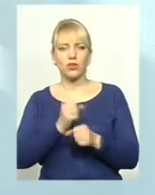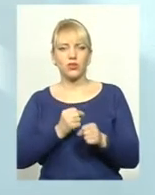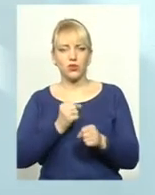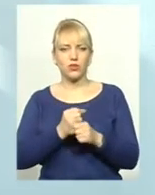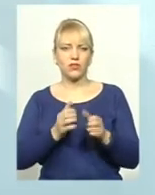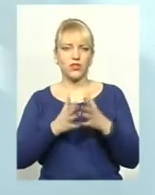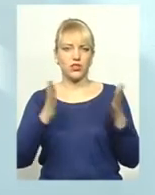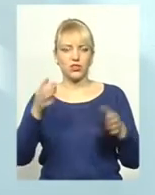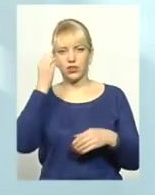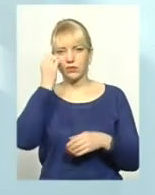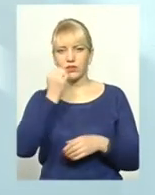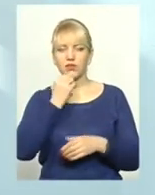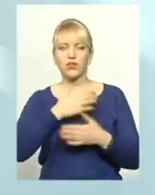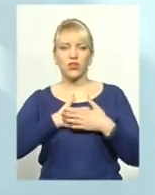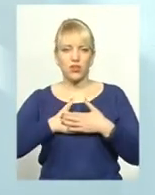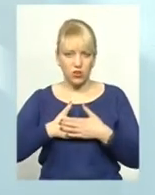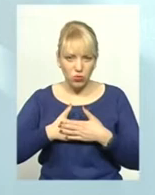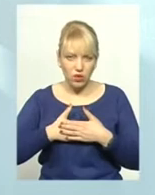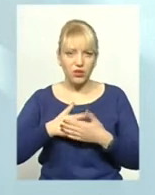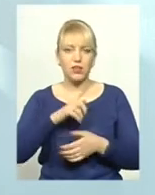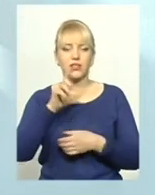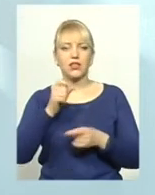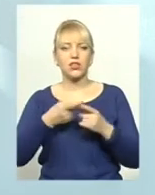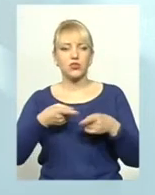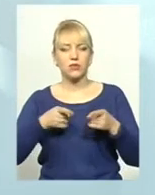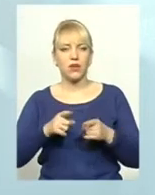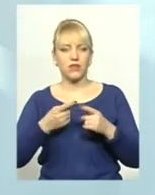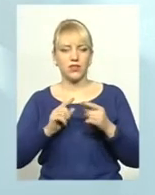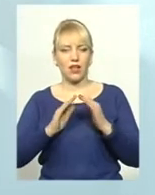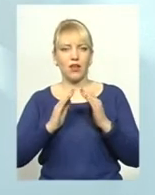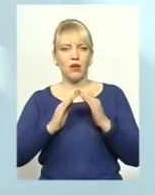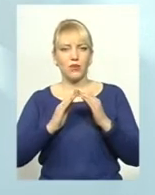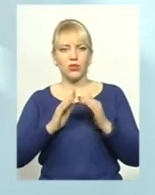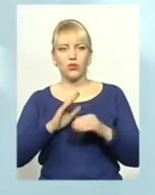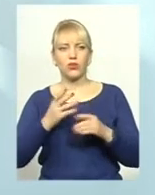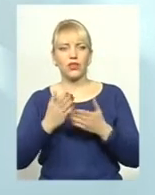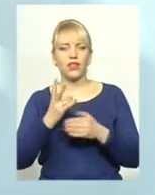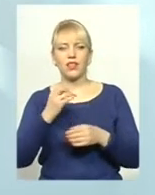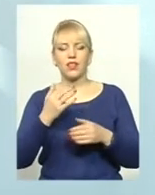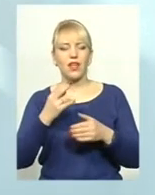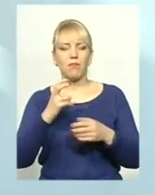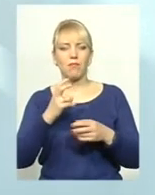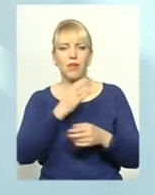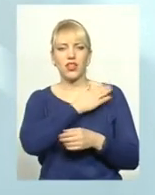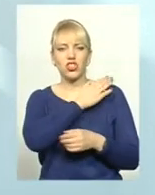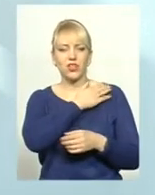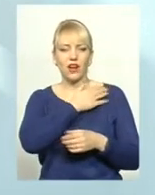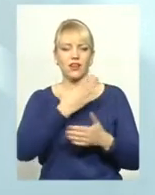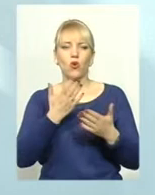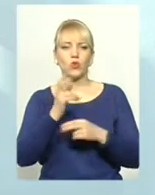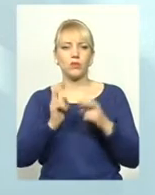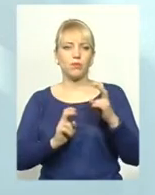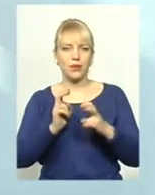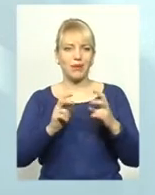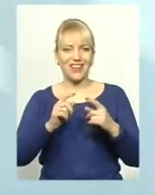чесне спасибі, і низький уклін за те, що справді цей притулок, він лежить не на плечах якогось підприємства, не на плечах якоїсь організації,